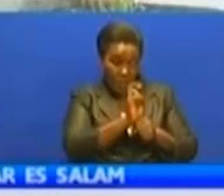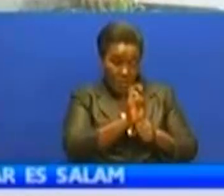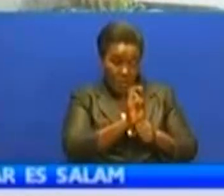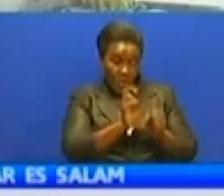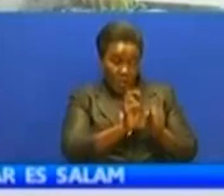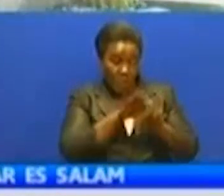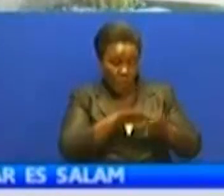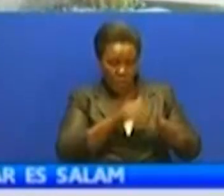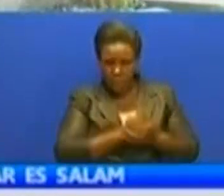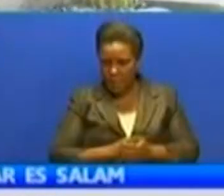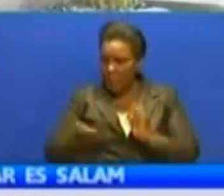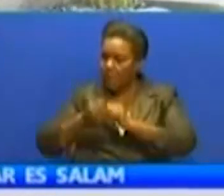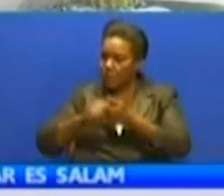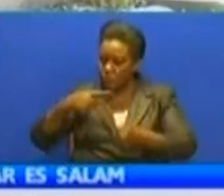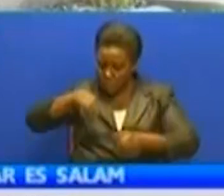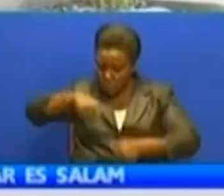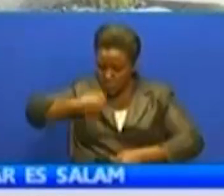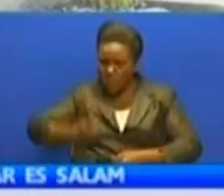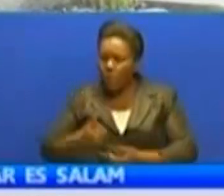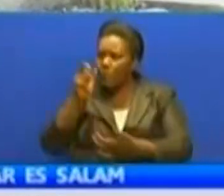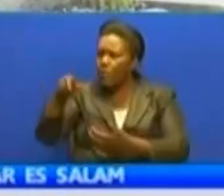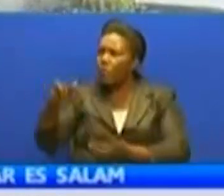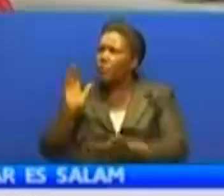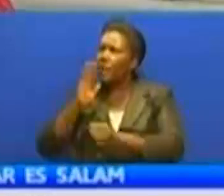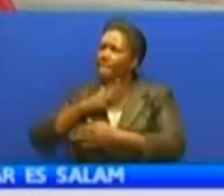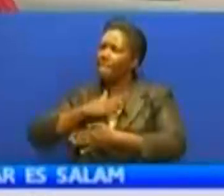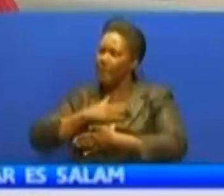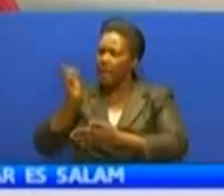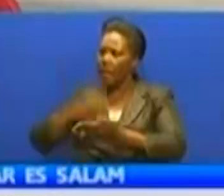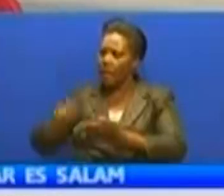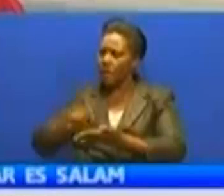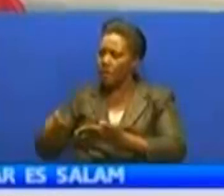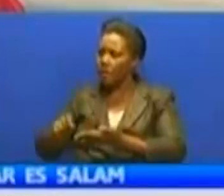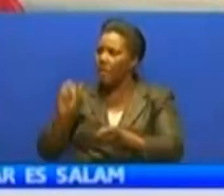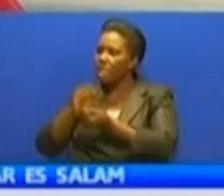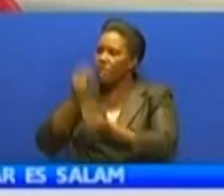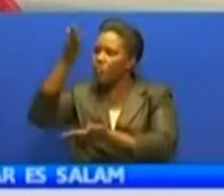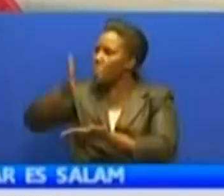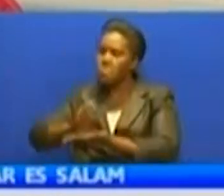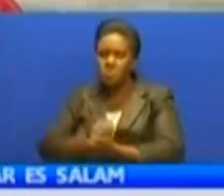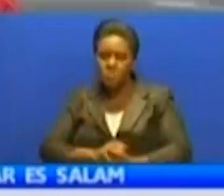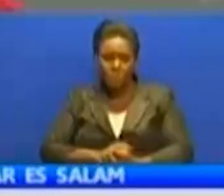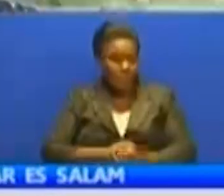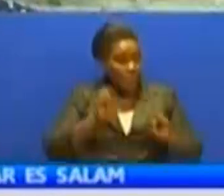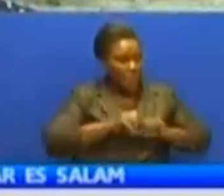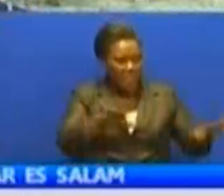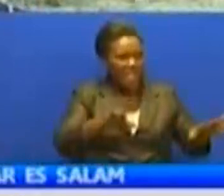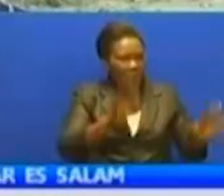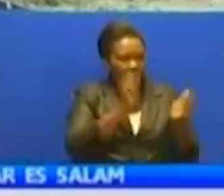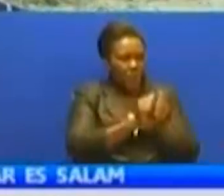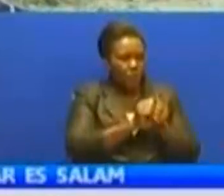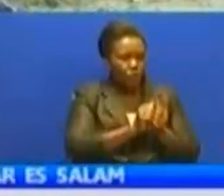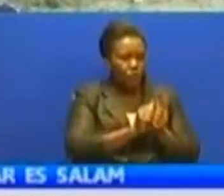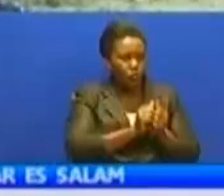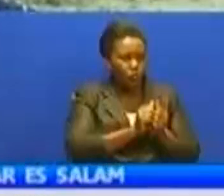Lakini tatizo linakuja kwe tusisi wenye wa nanchi kwanza. Kwa sabu tunakua tunandika vitu wambavu hatuna uwakika navio. Tandao tunaona kama sio